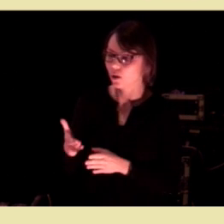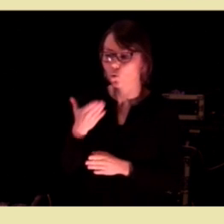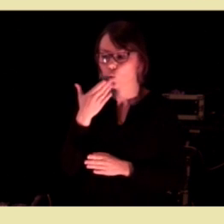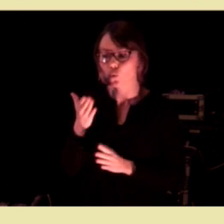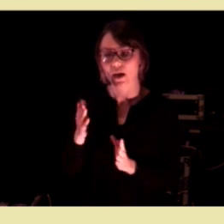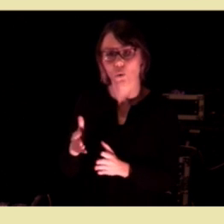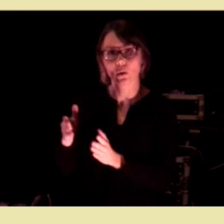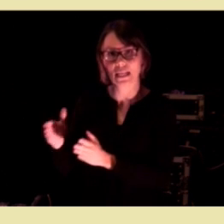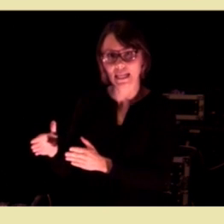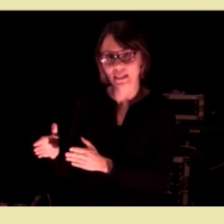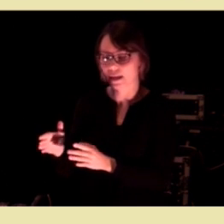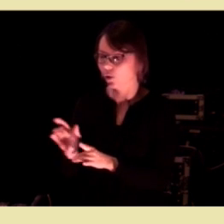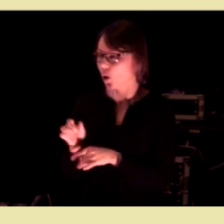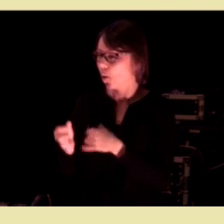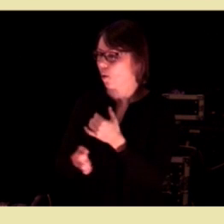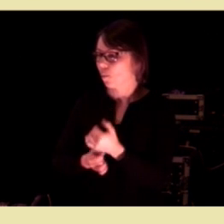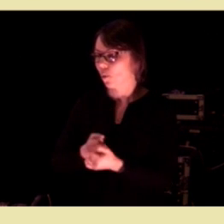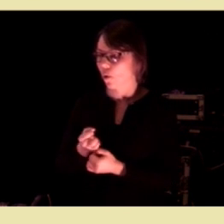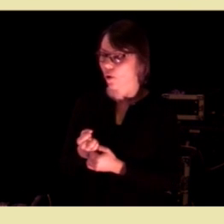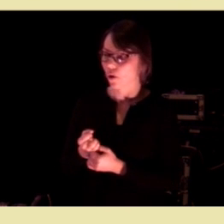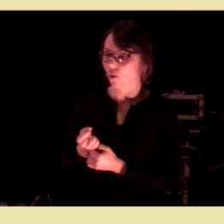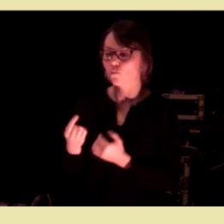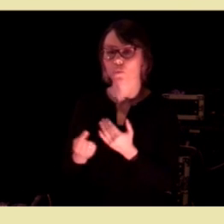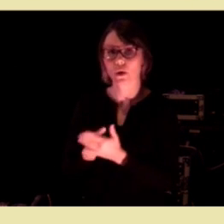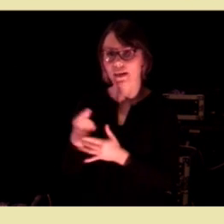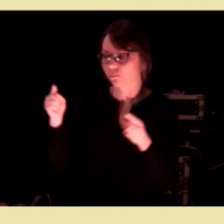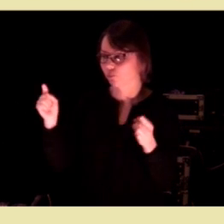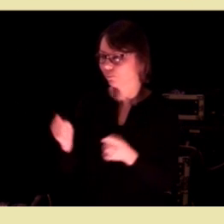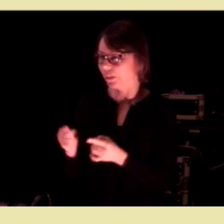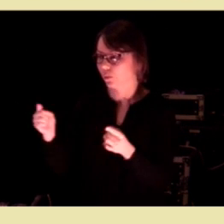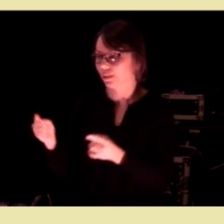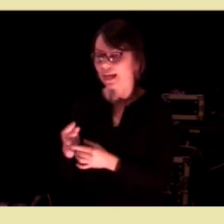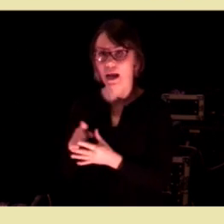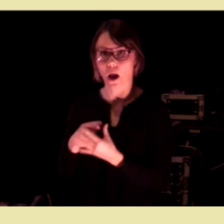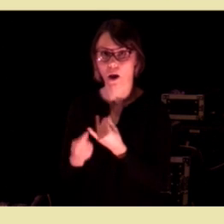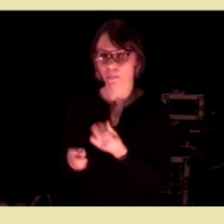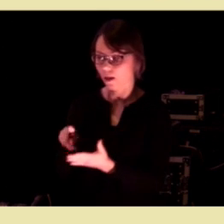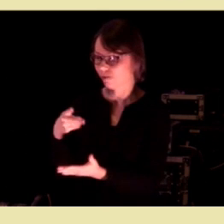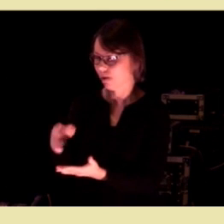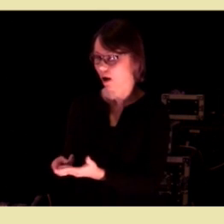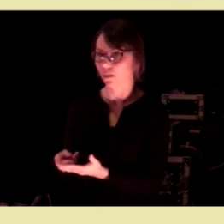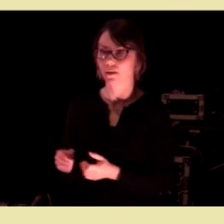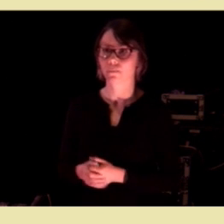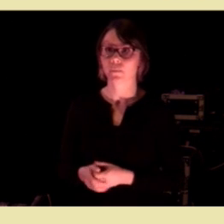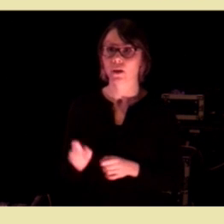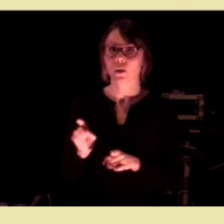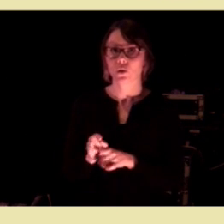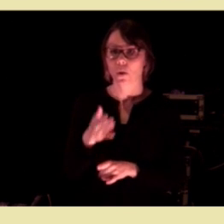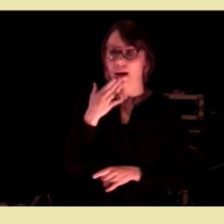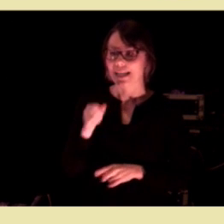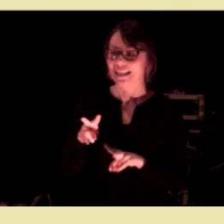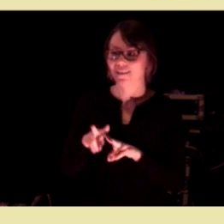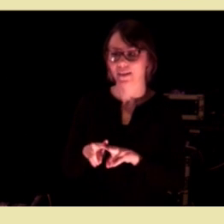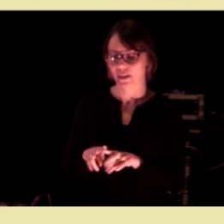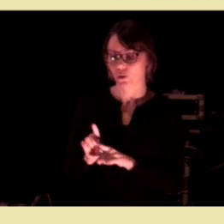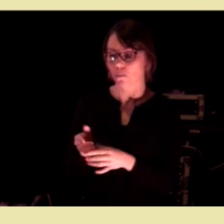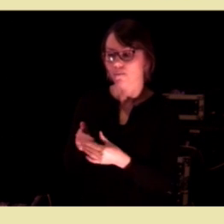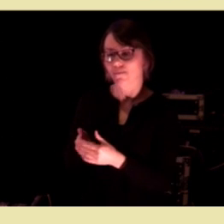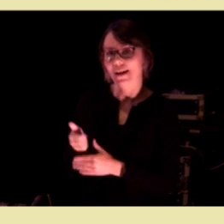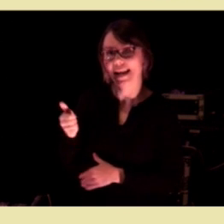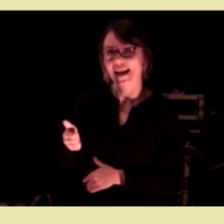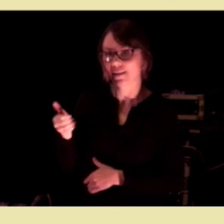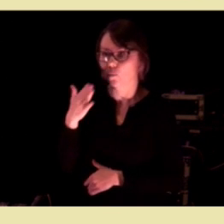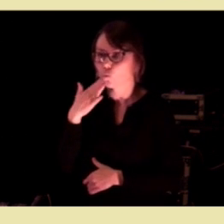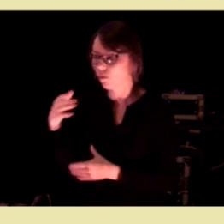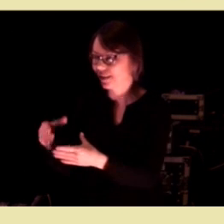gode rutinene som gjør at man kan redusere antall fall. Det var som Heidi Vik, som da leder dette